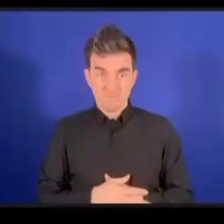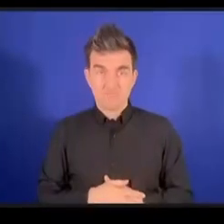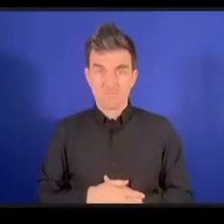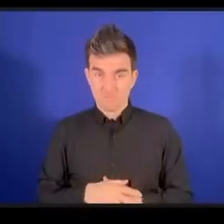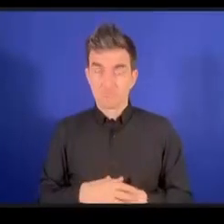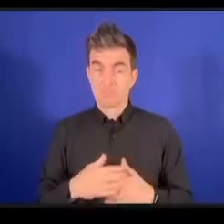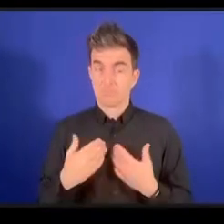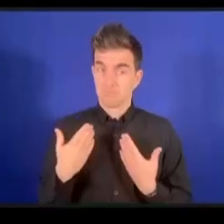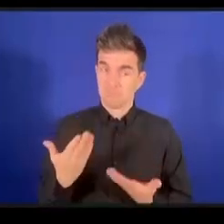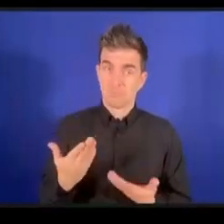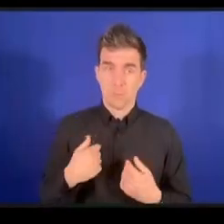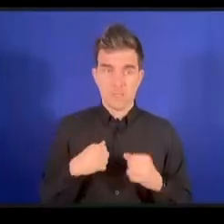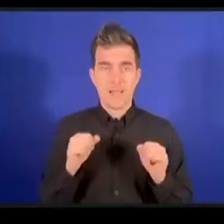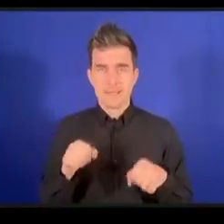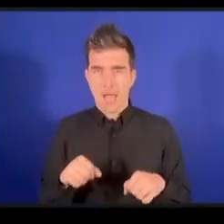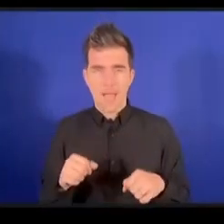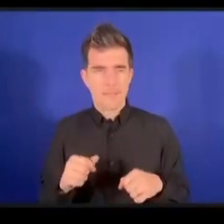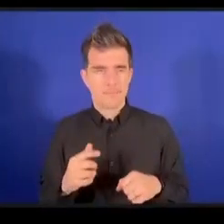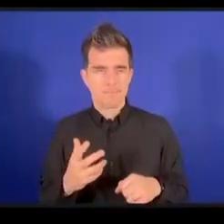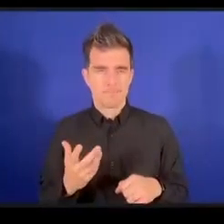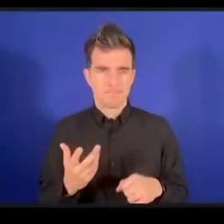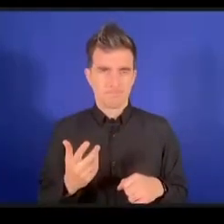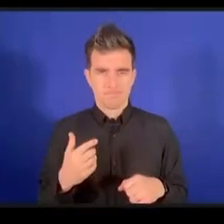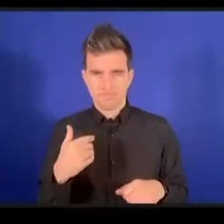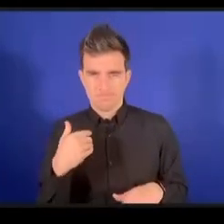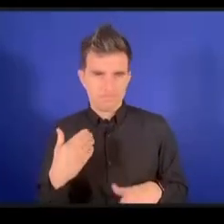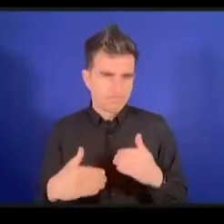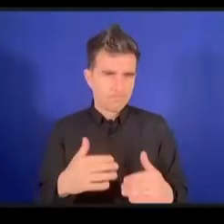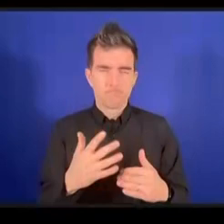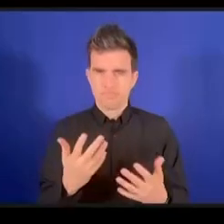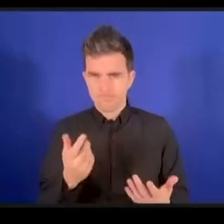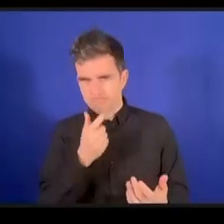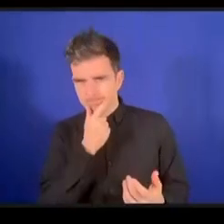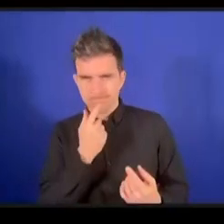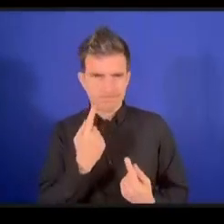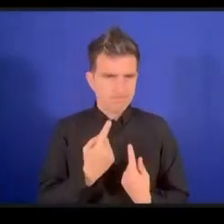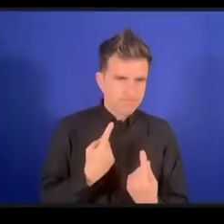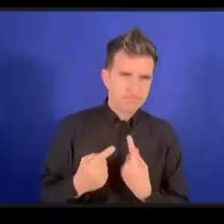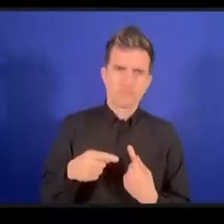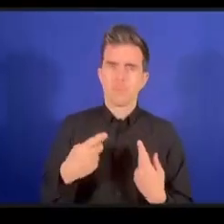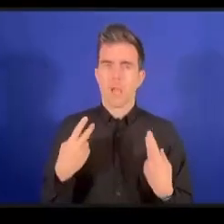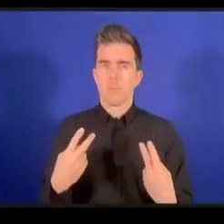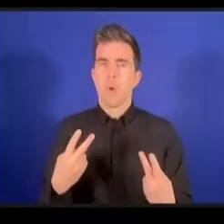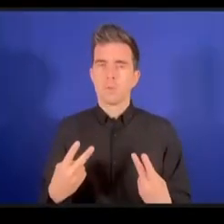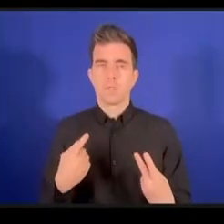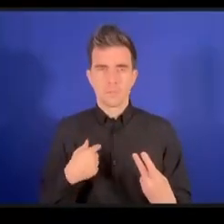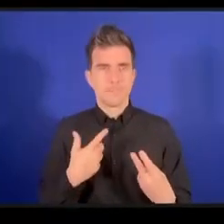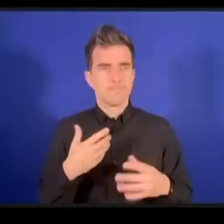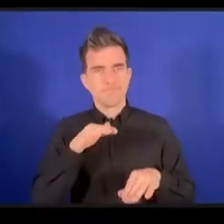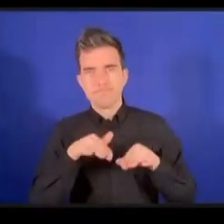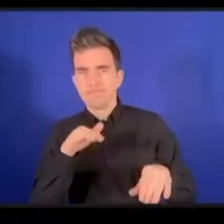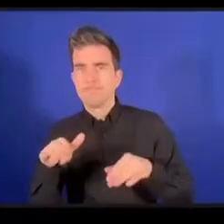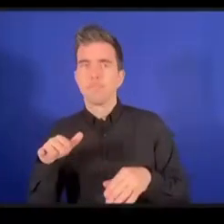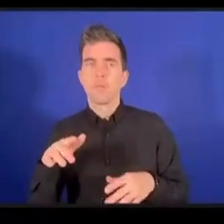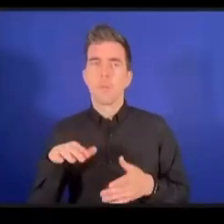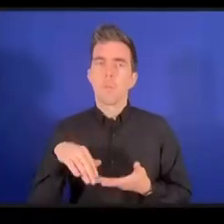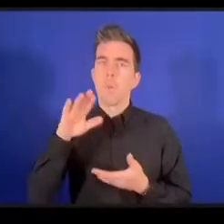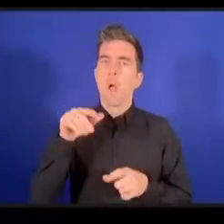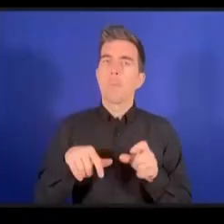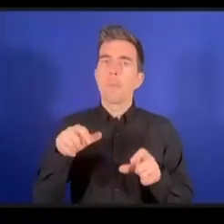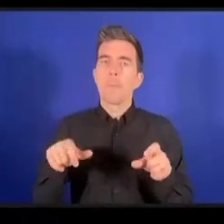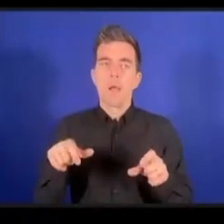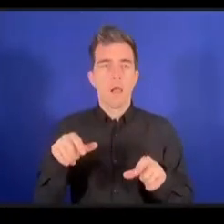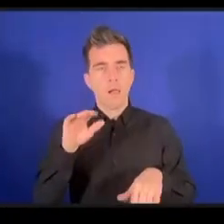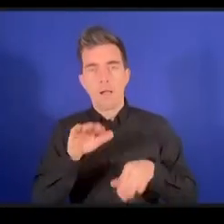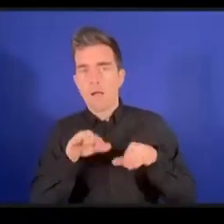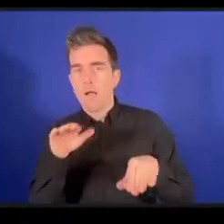من الضروري أن نوزع هذا التقرير أو هذه التقارير على